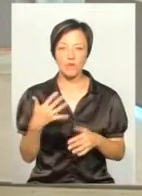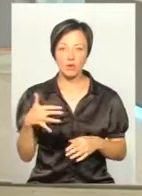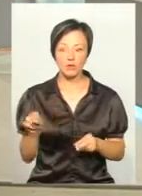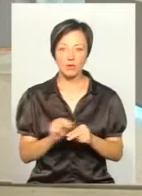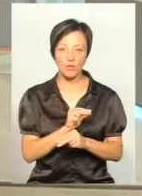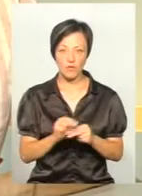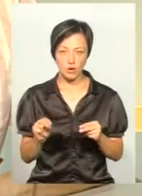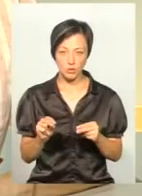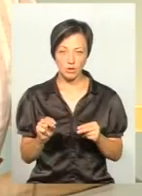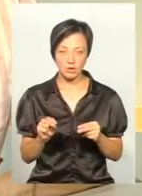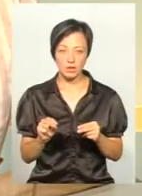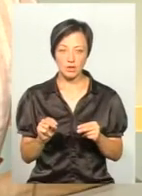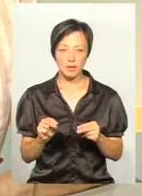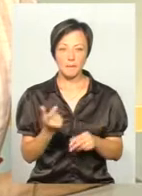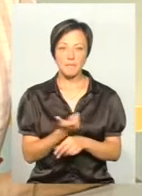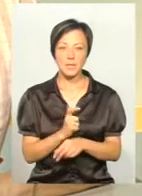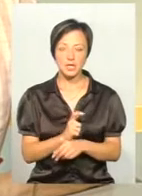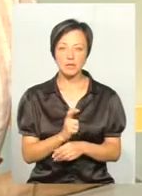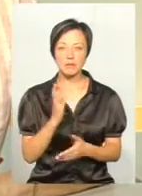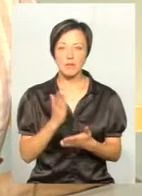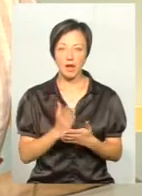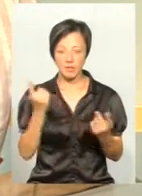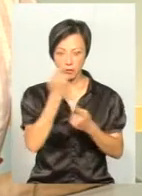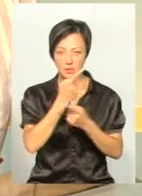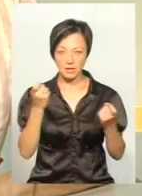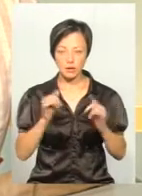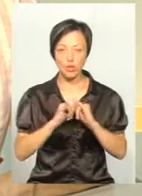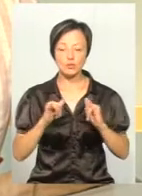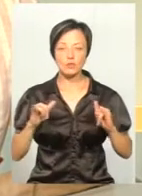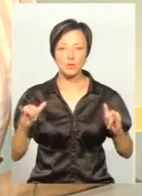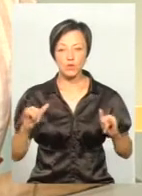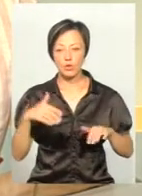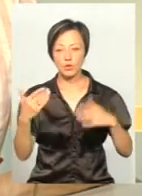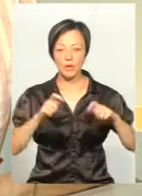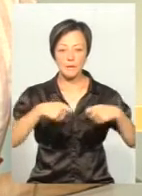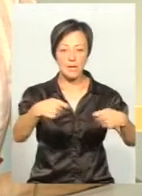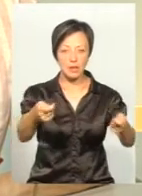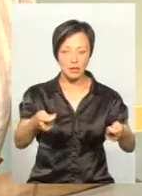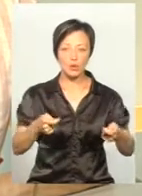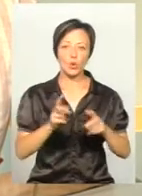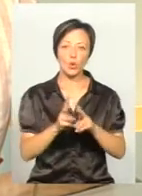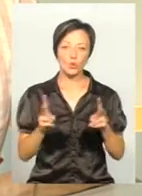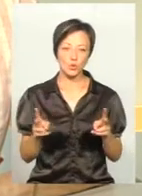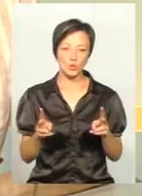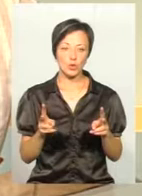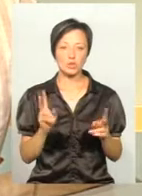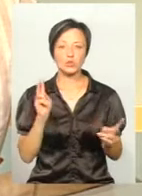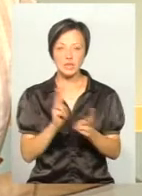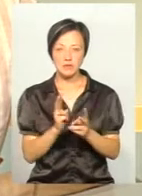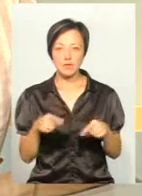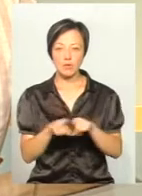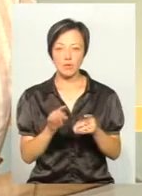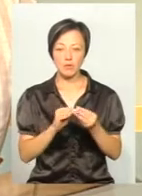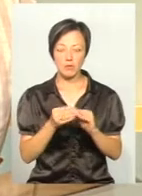лікуванню, вона вже більше має такої інформаційної розповсюдженості, одні одним переказують, особливо ті, хто стикнувся з